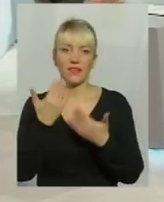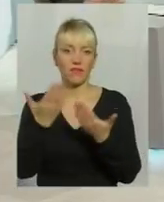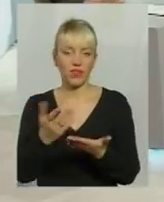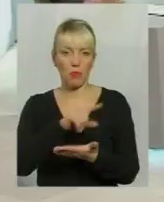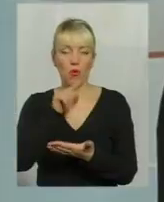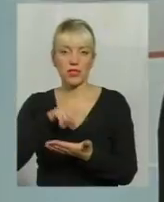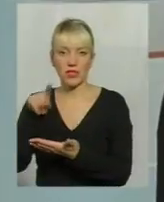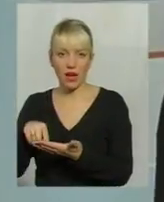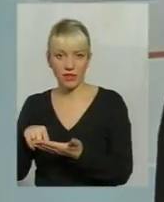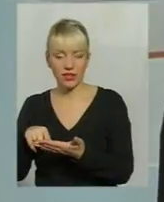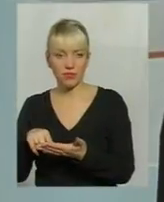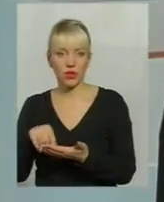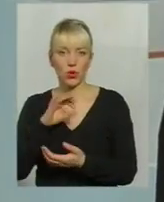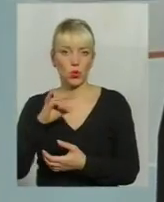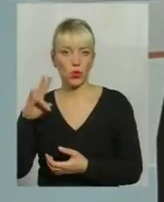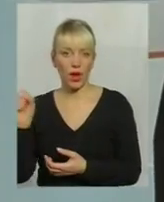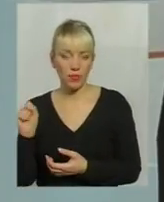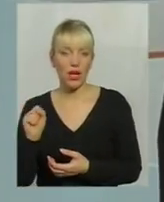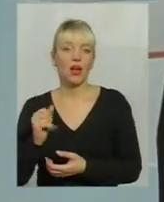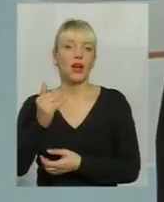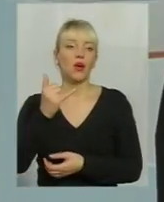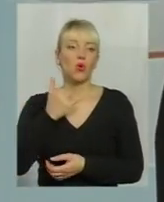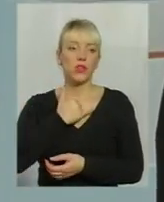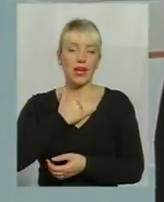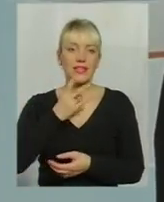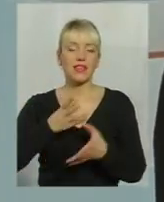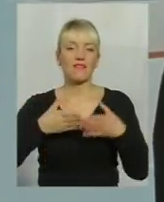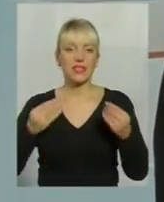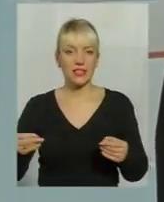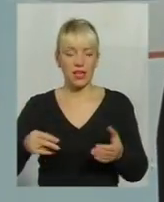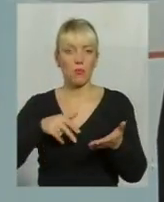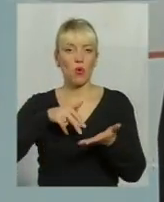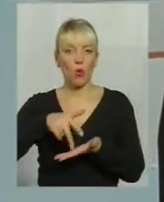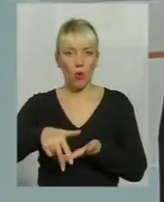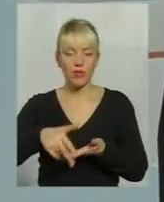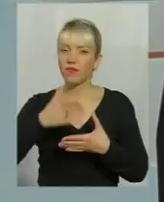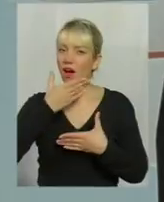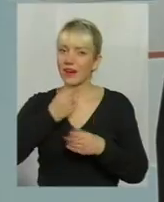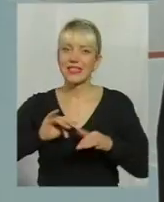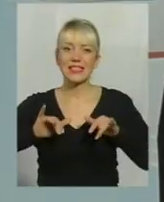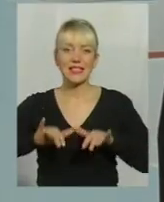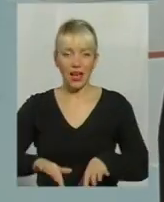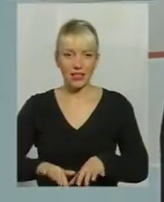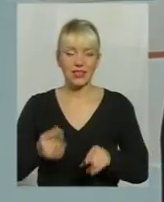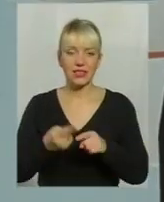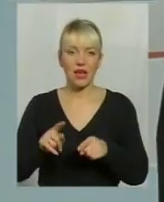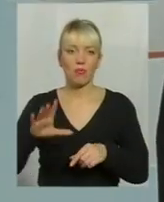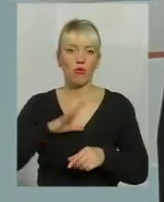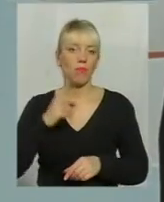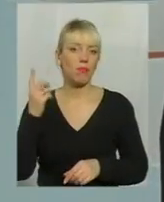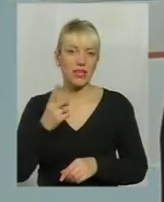Юна, в нас навесні проходив дуже хороший захід. Це був перший